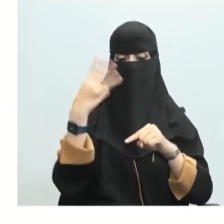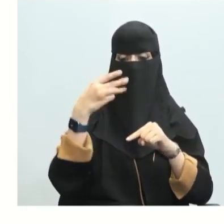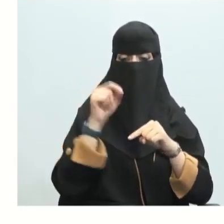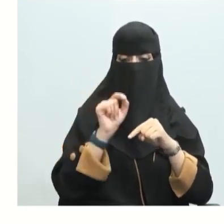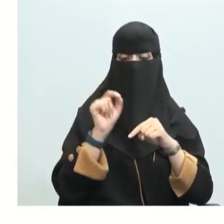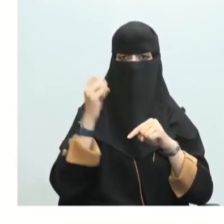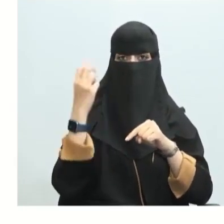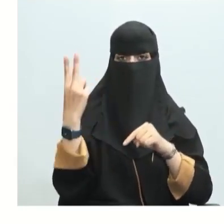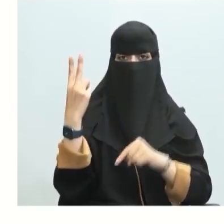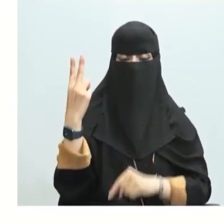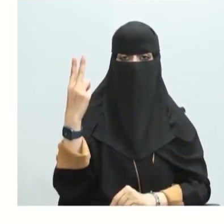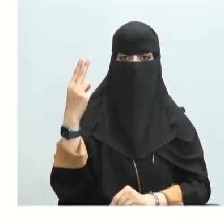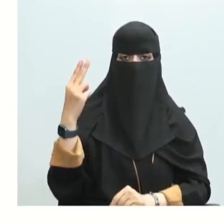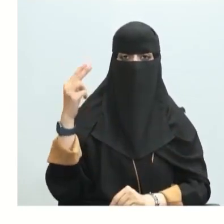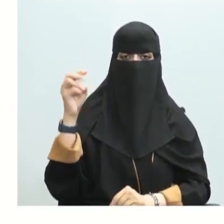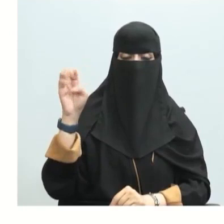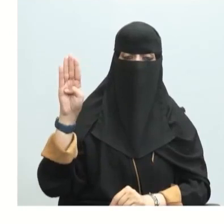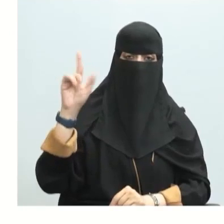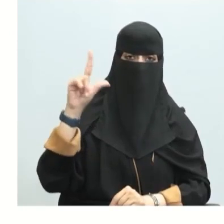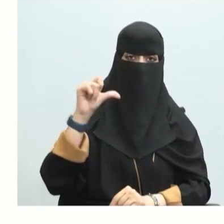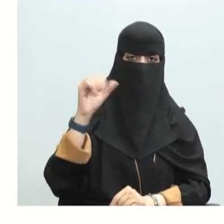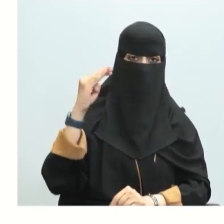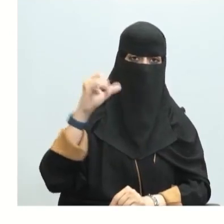.2 كيلوجول